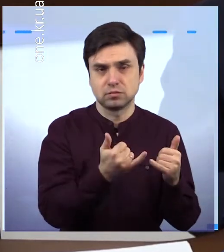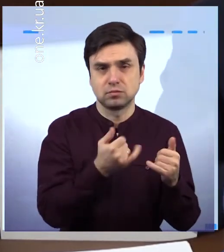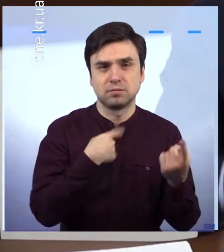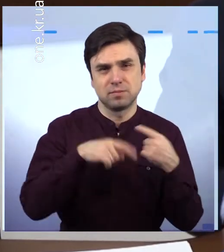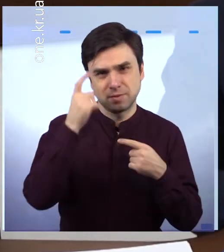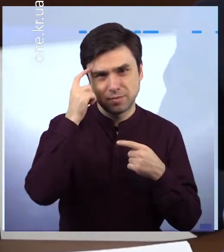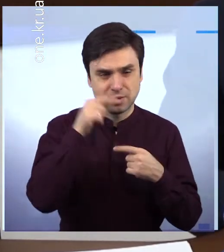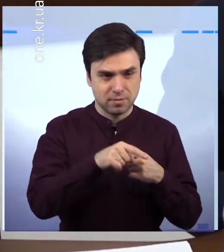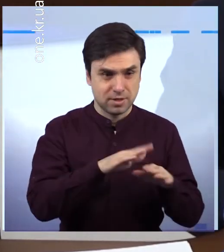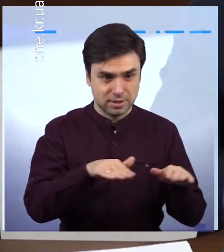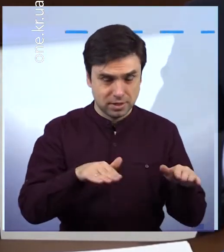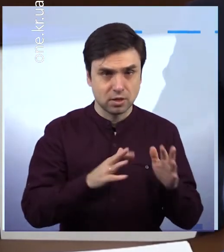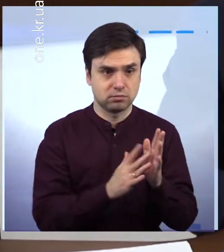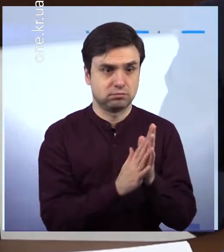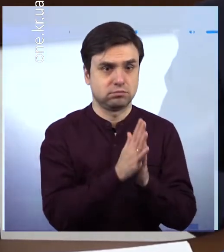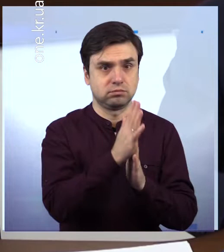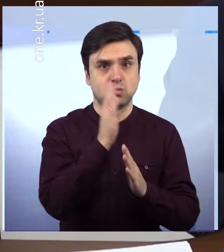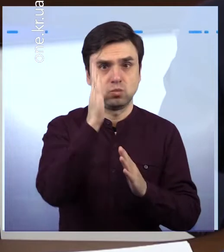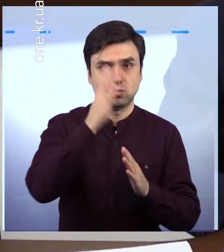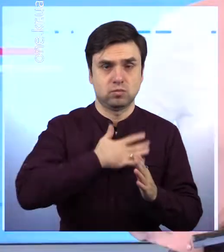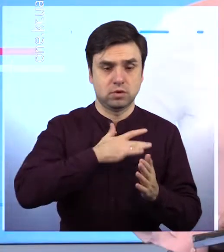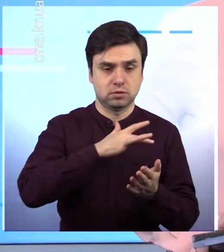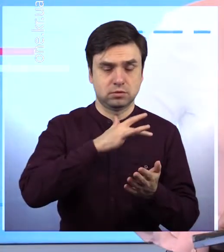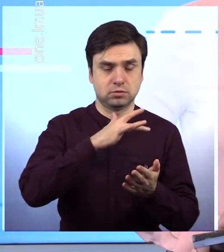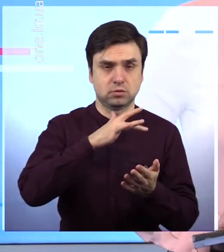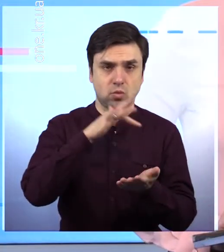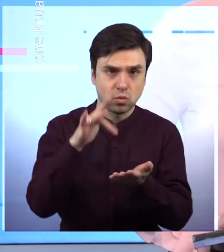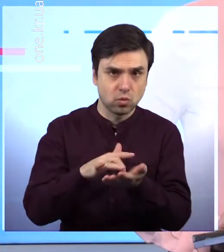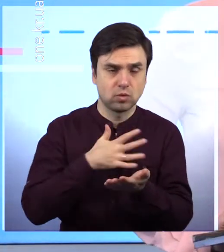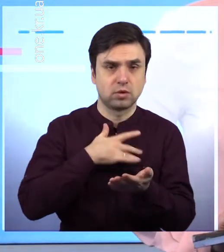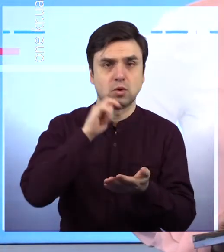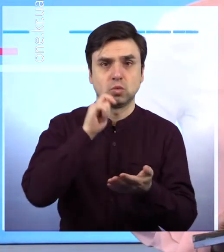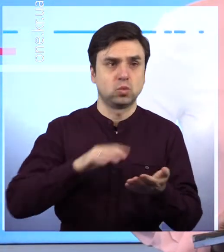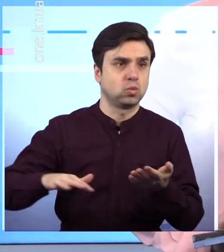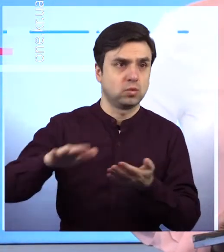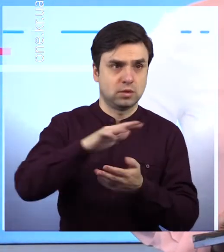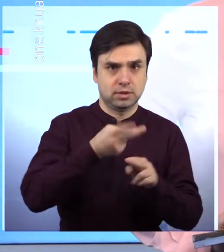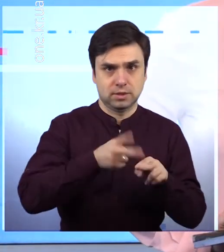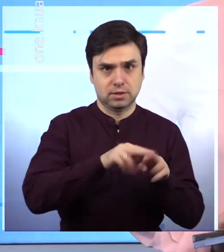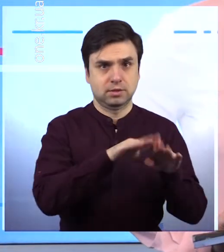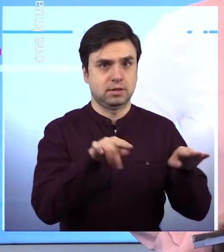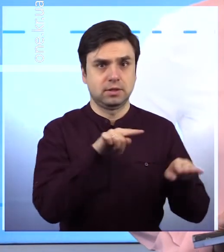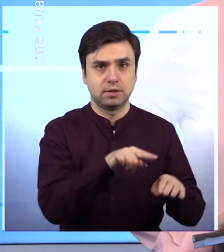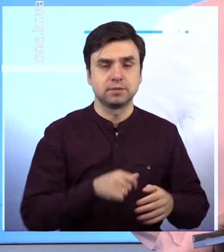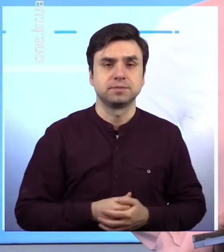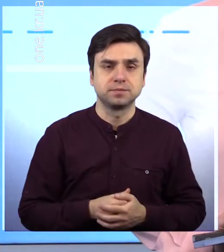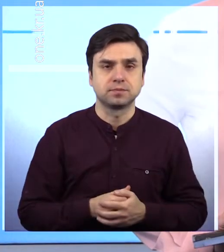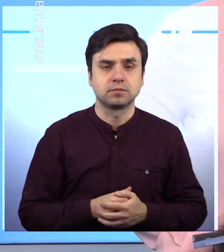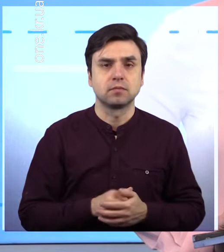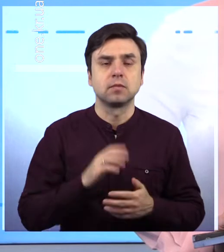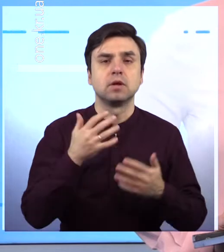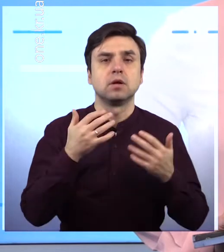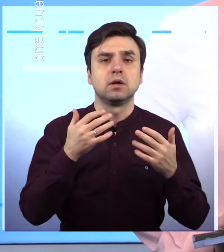майбутнє, і нашого рідного міста, і нашої держави». Аби ніхто не змерз, через різке значне зниження